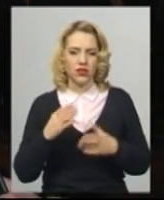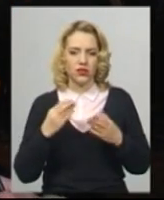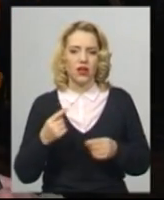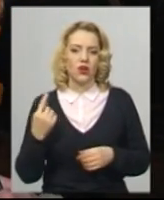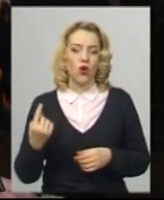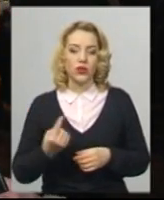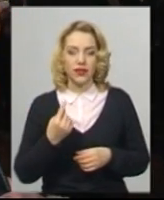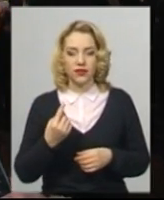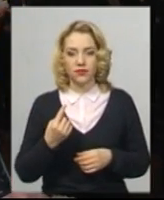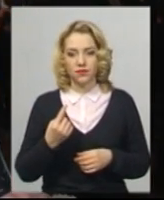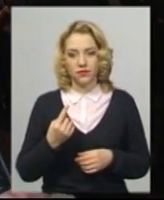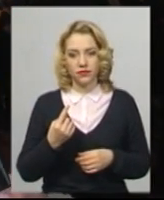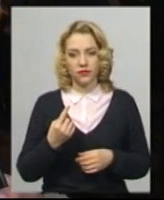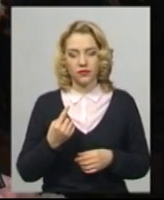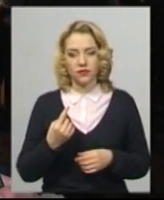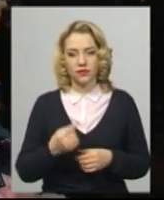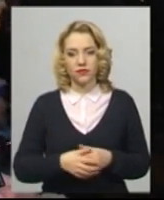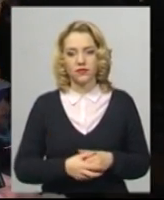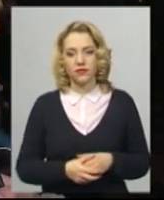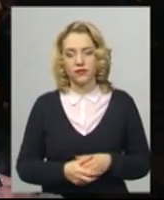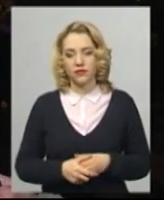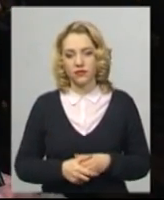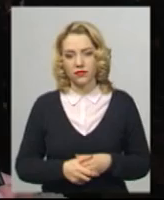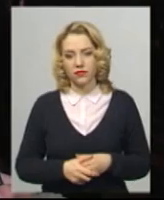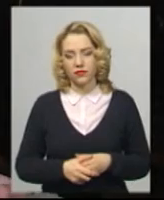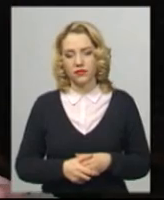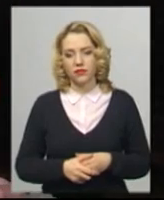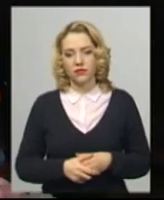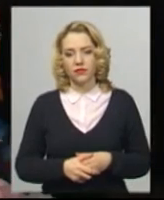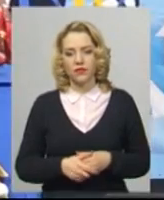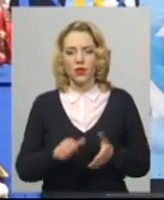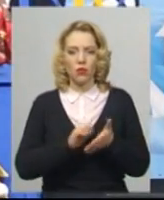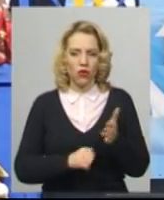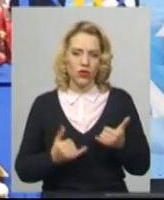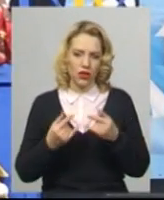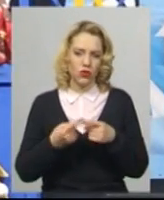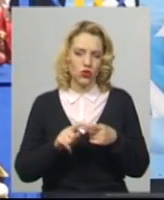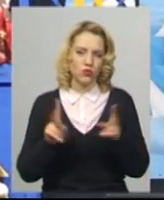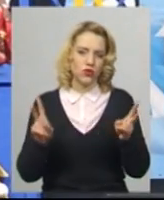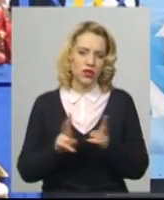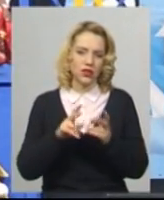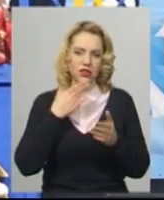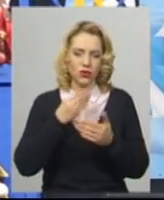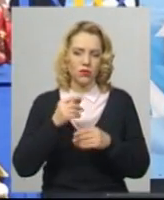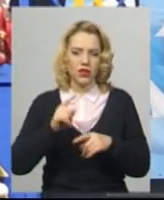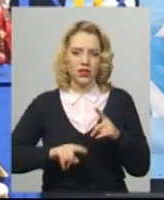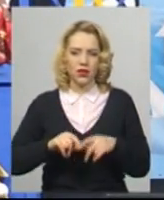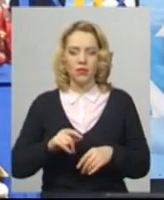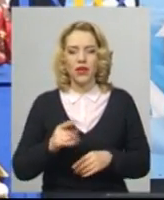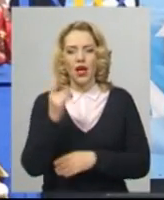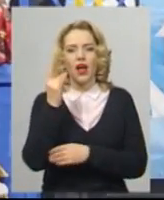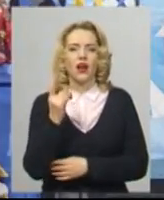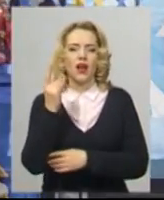повід готовий, щоб зустрітися з рідними. Родзинкою концерту була лялькова вистава